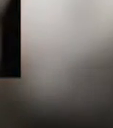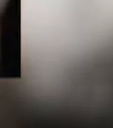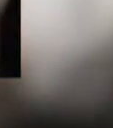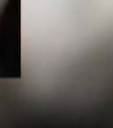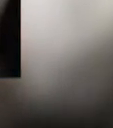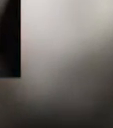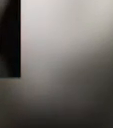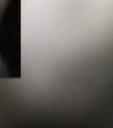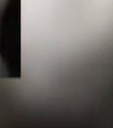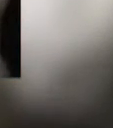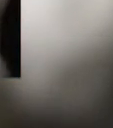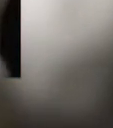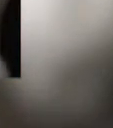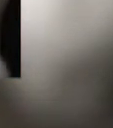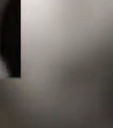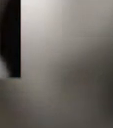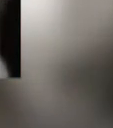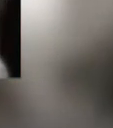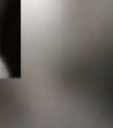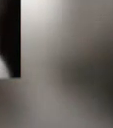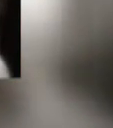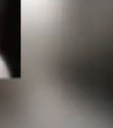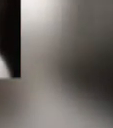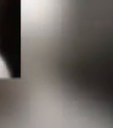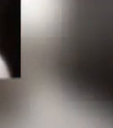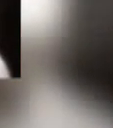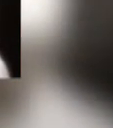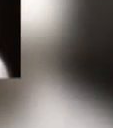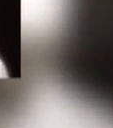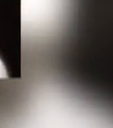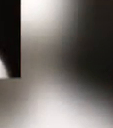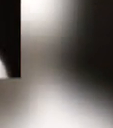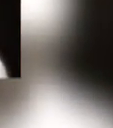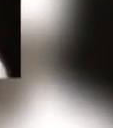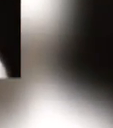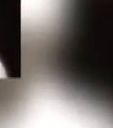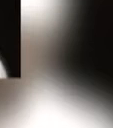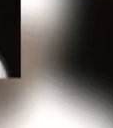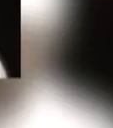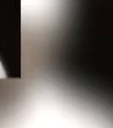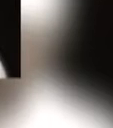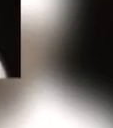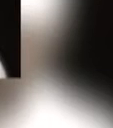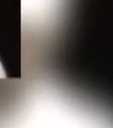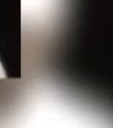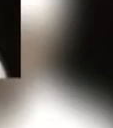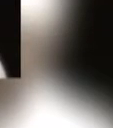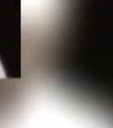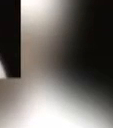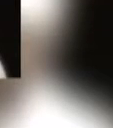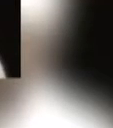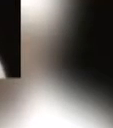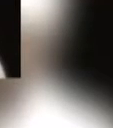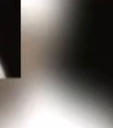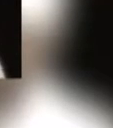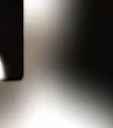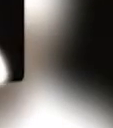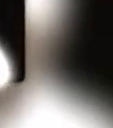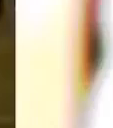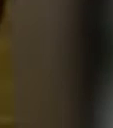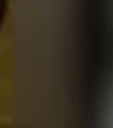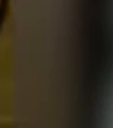datang memanggil Dasar terbujud